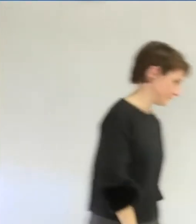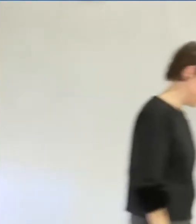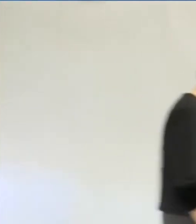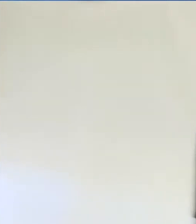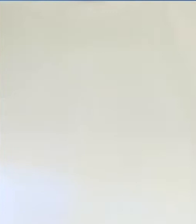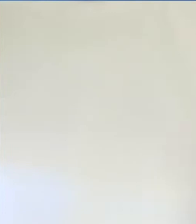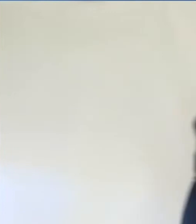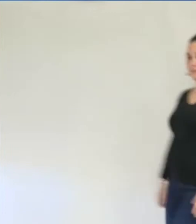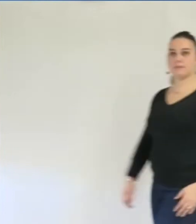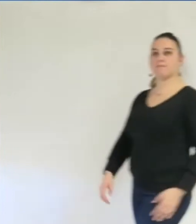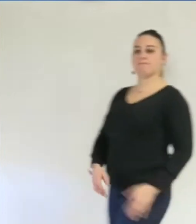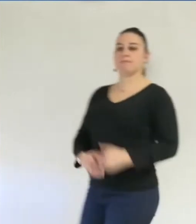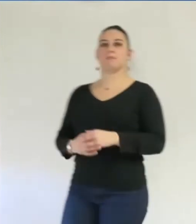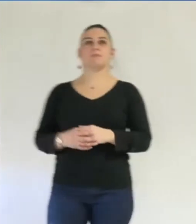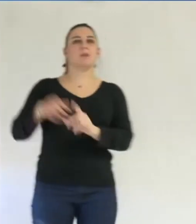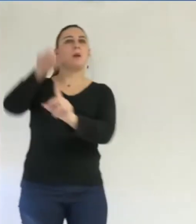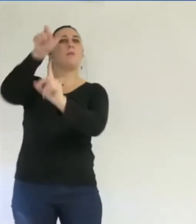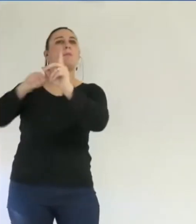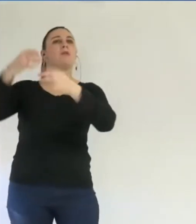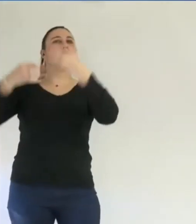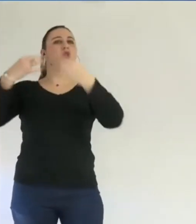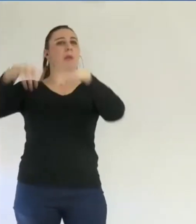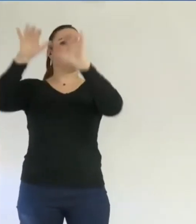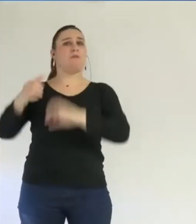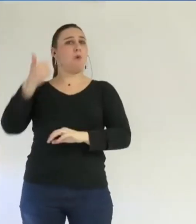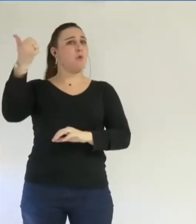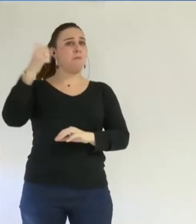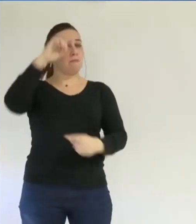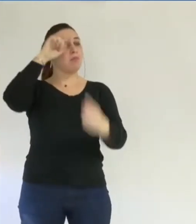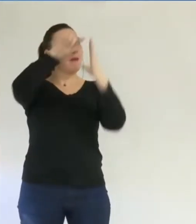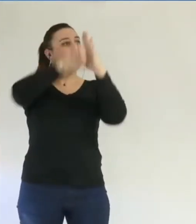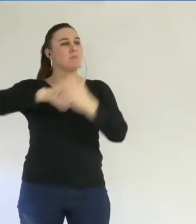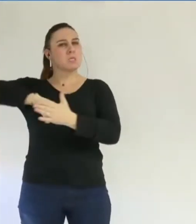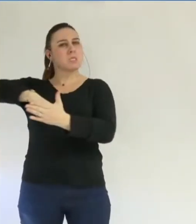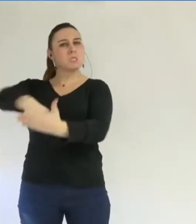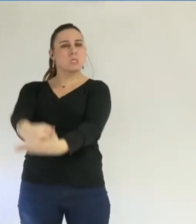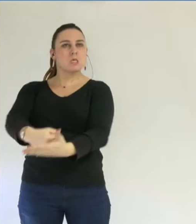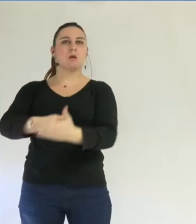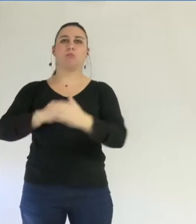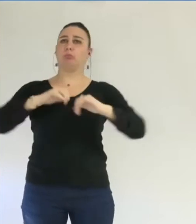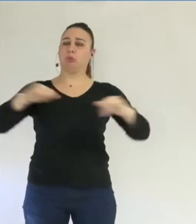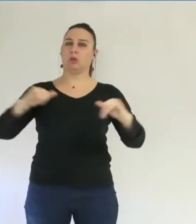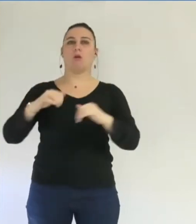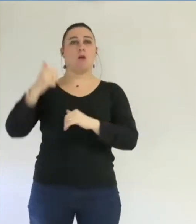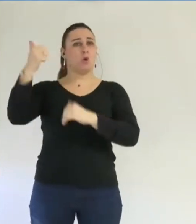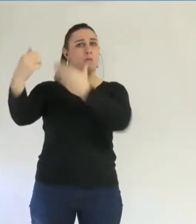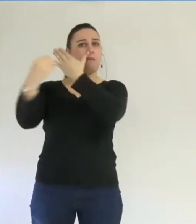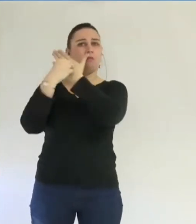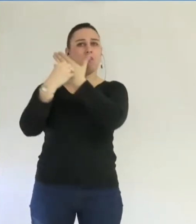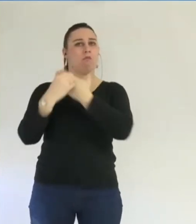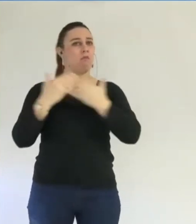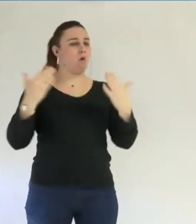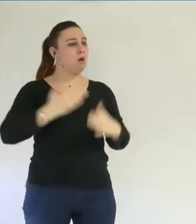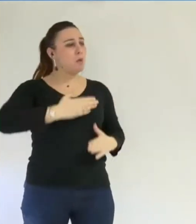administratif, qui est très strict concernant cette disposition, a indiqué qu'il ne pouvait y avoir que des